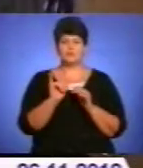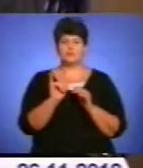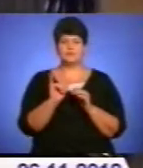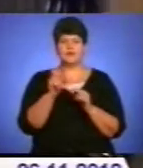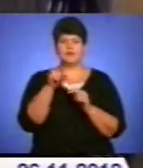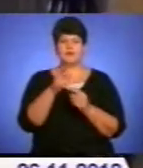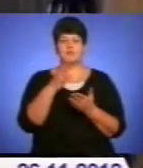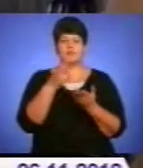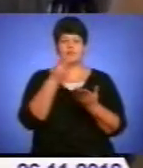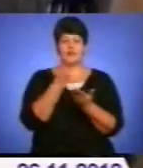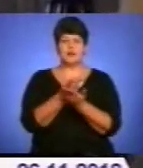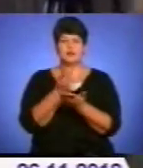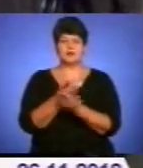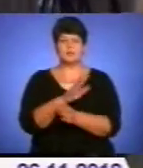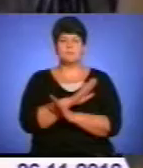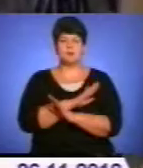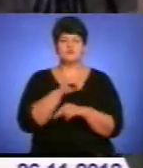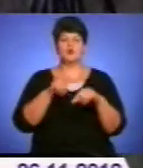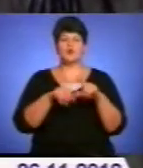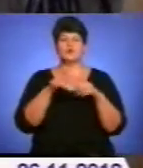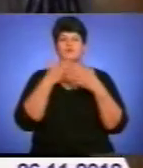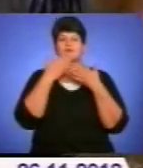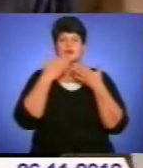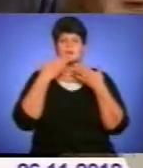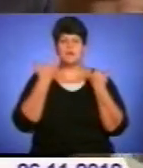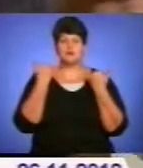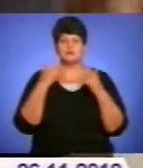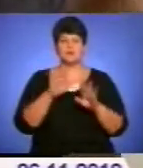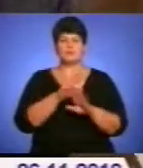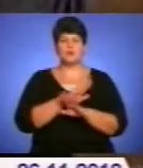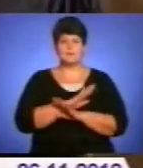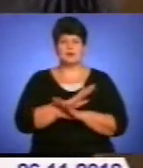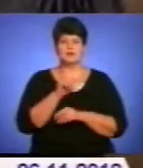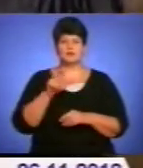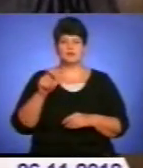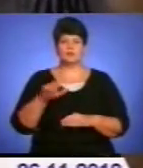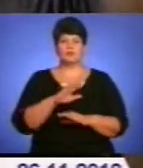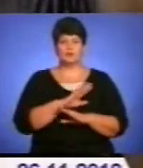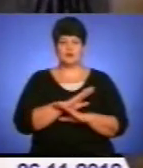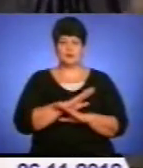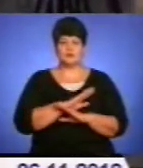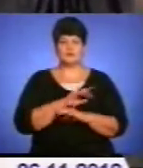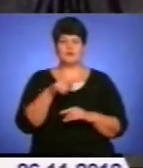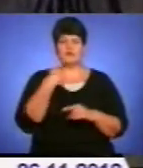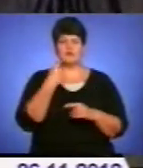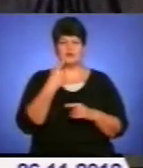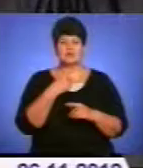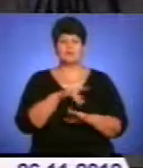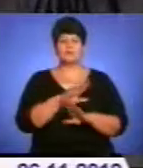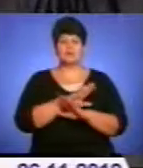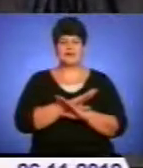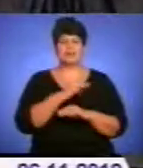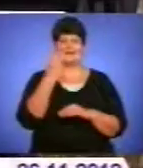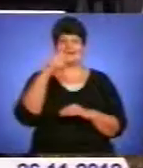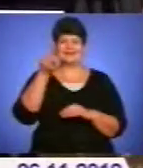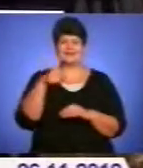там лежать мертві. Уже родичів нема, вже вони померли, люди померли. Вона казала, що вимерло три чверти